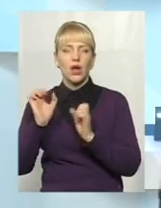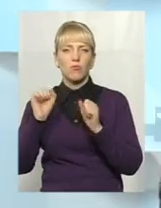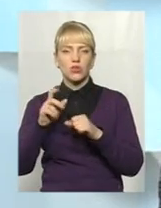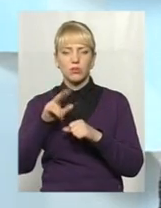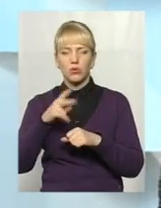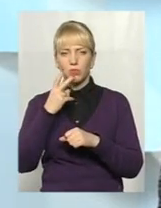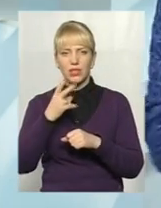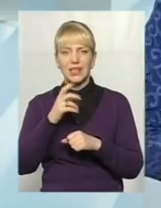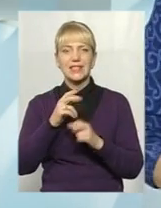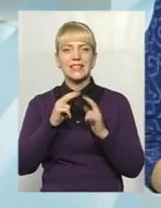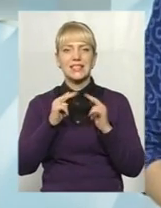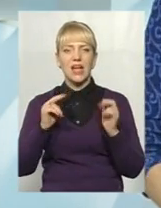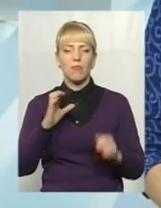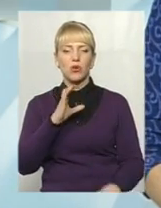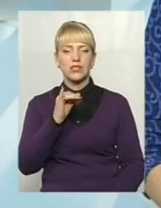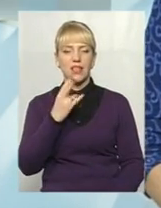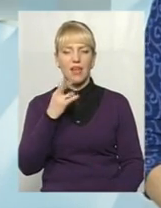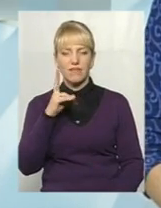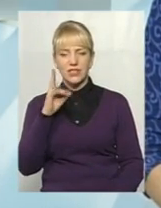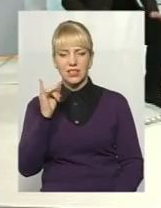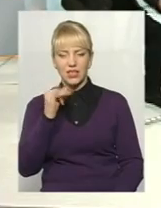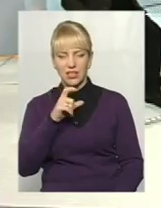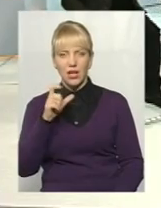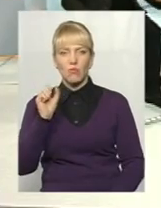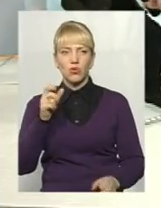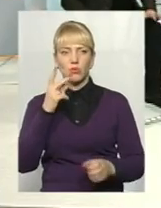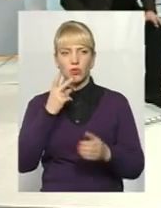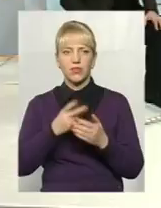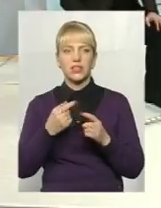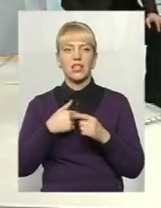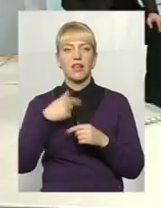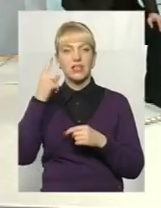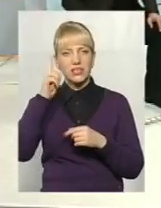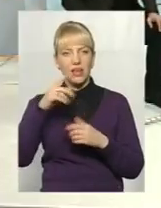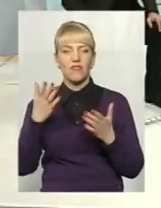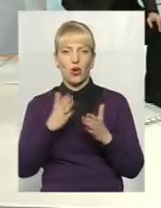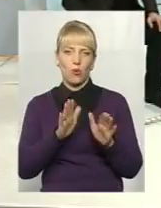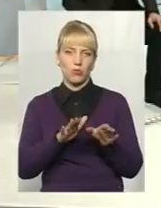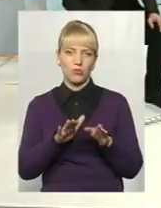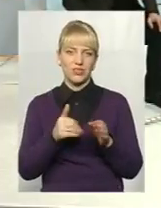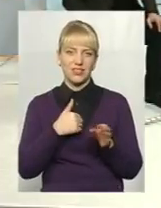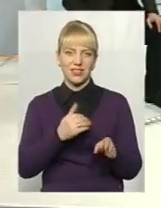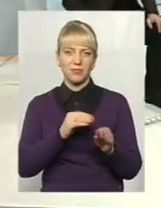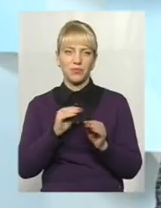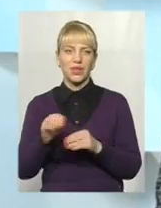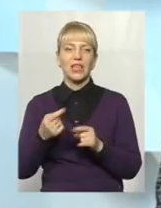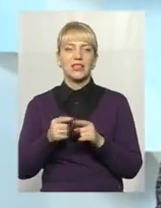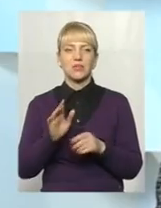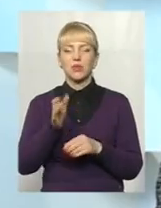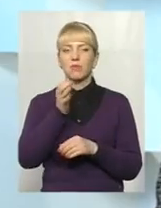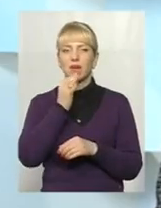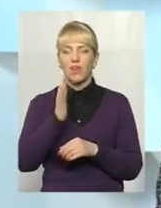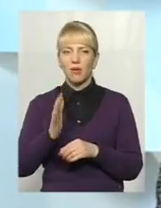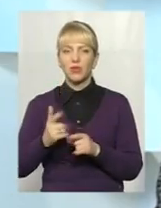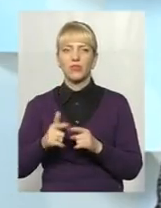Замок Синямських можна буде побачити в Кам'янці-Подільському. Я вже знаю, навіть у кому місці. Так, цим буде привабливо, буде